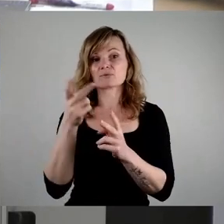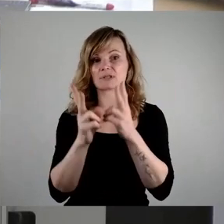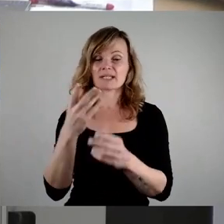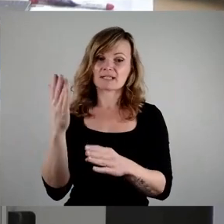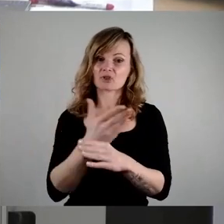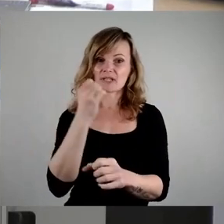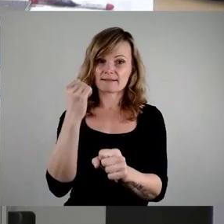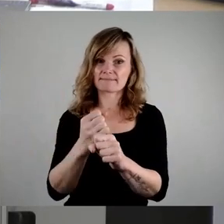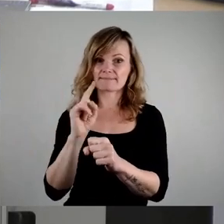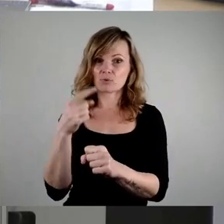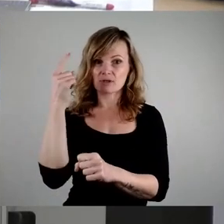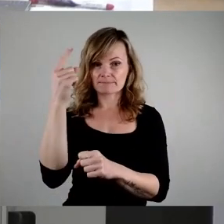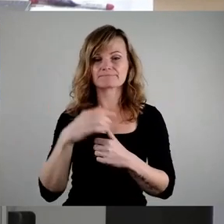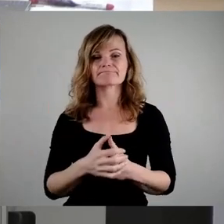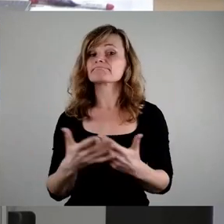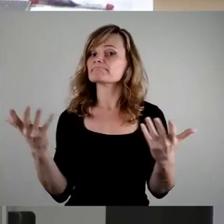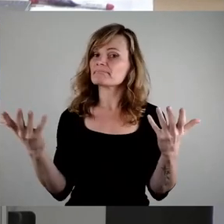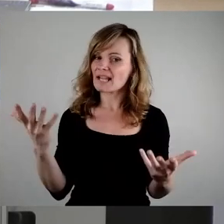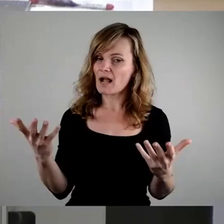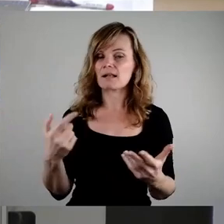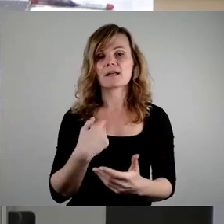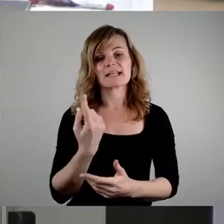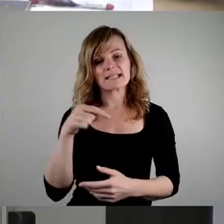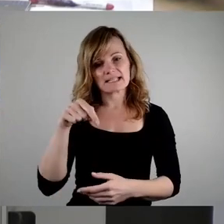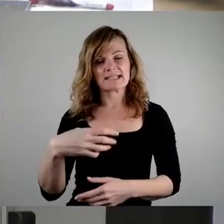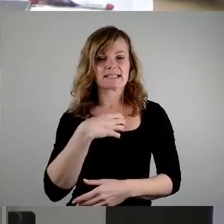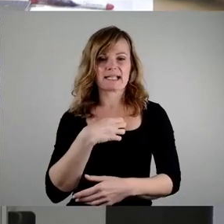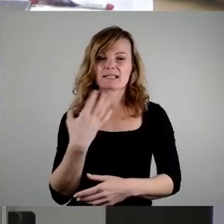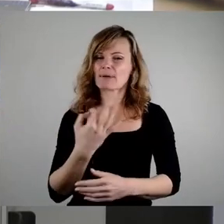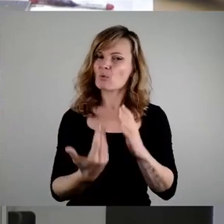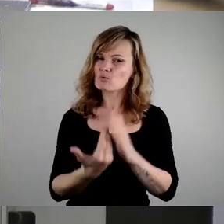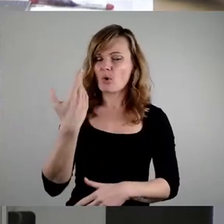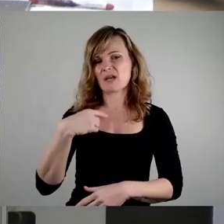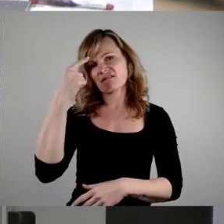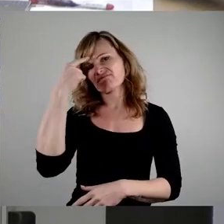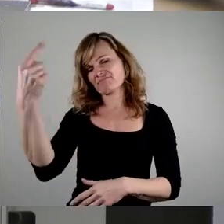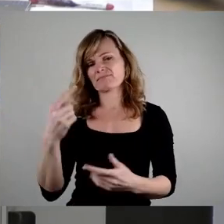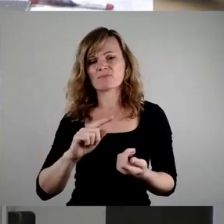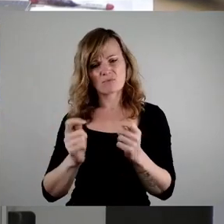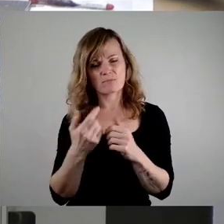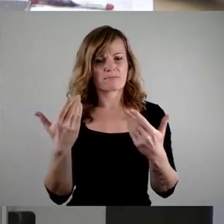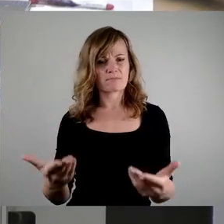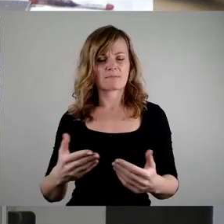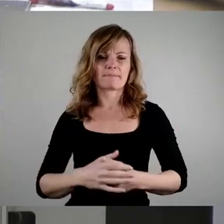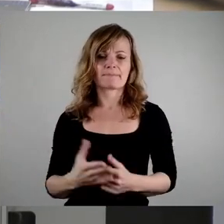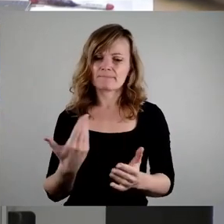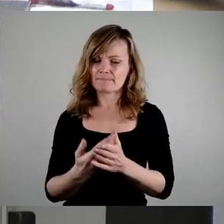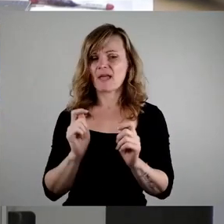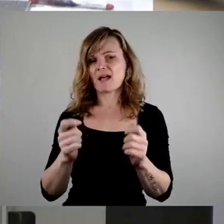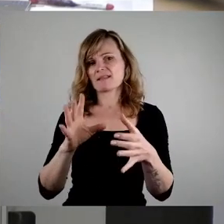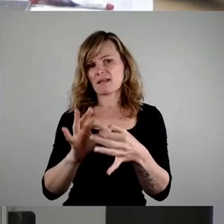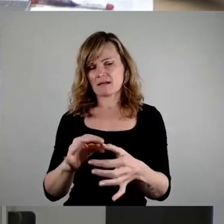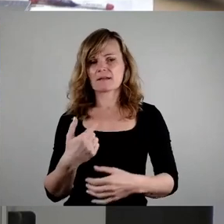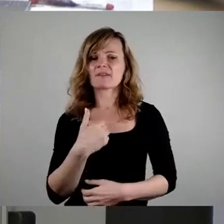In jedem Fall brauchen wir auch in Dresden einen neuen Ansatz. Dem dient unser Antrag. Wir